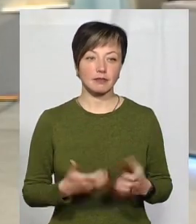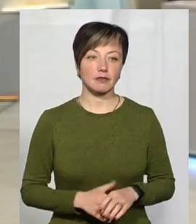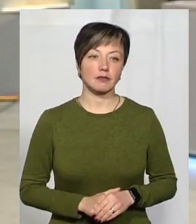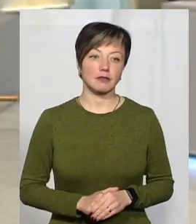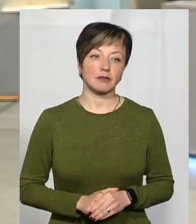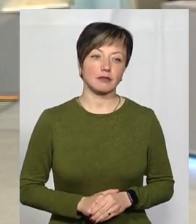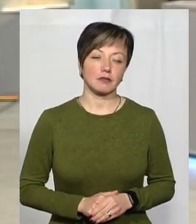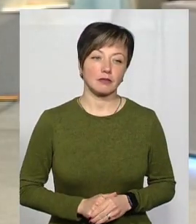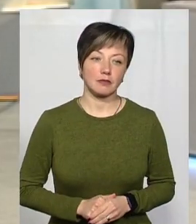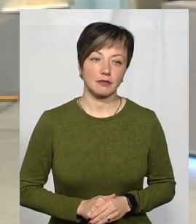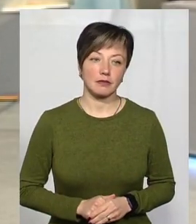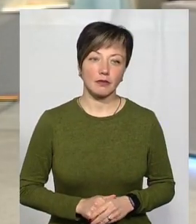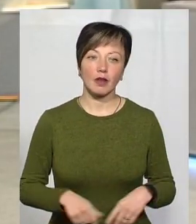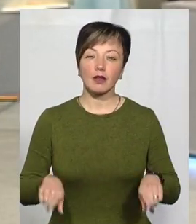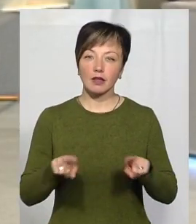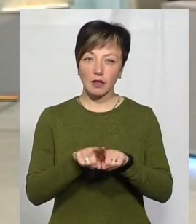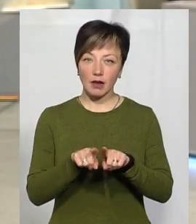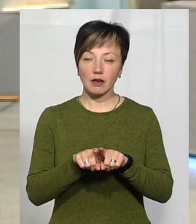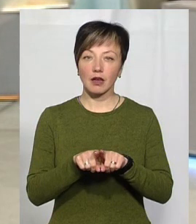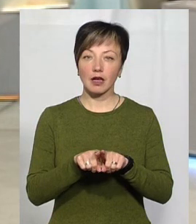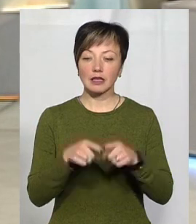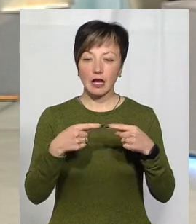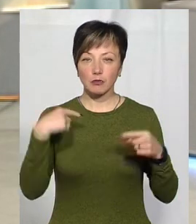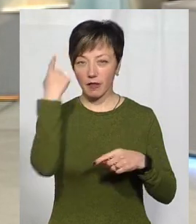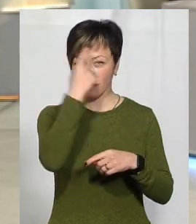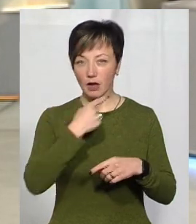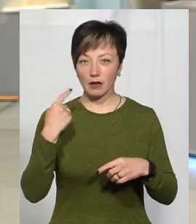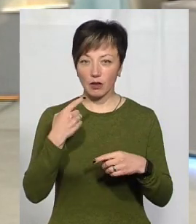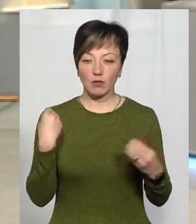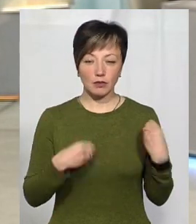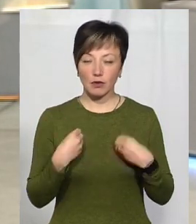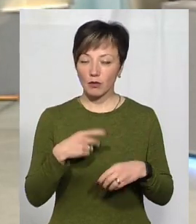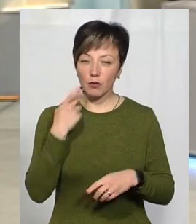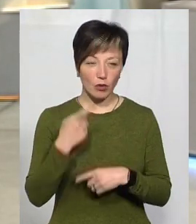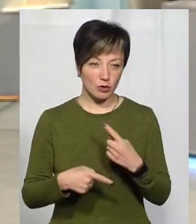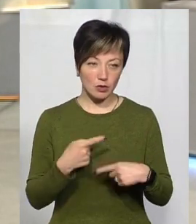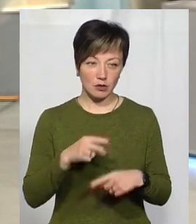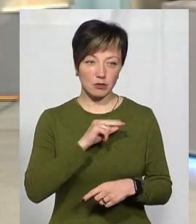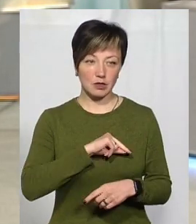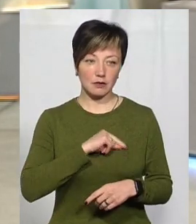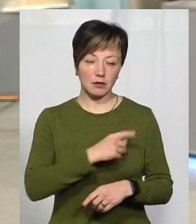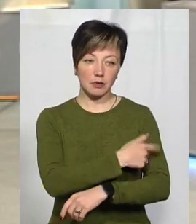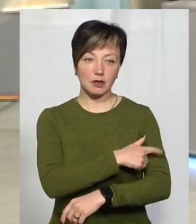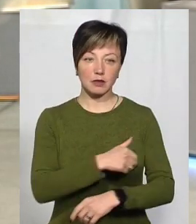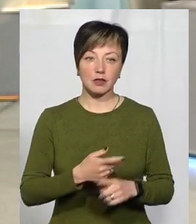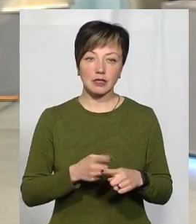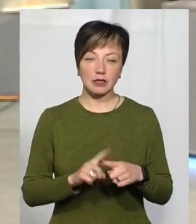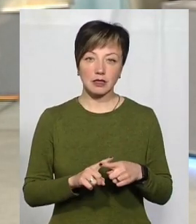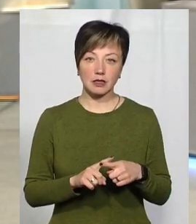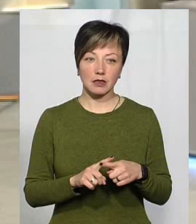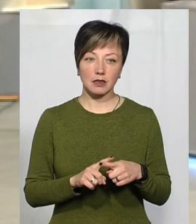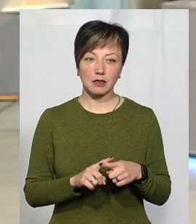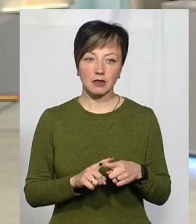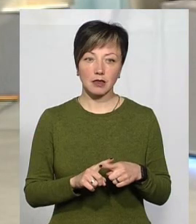Так, засоби індивідуального захисту постійно одягають співробітники. Можливо, це не зовсім